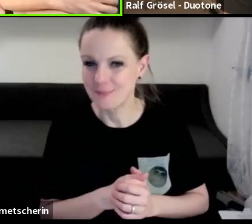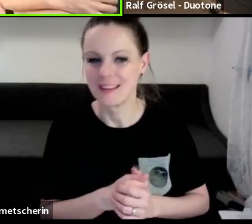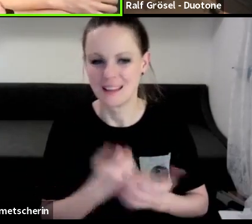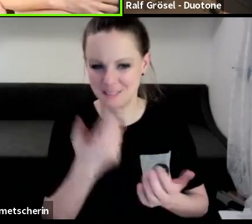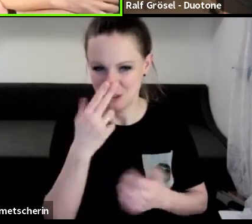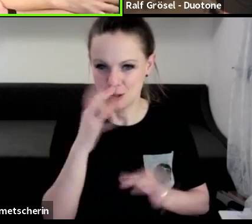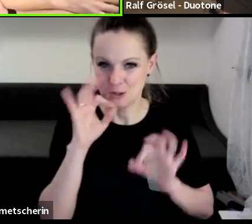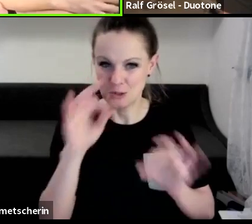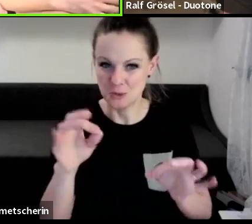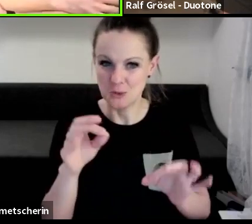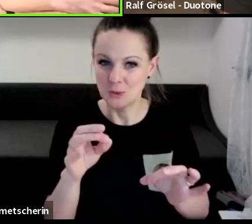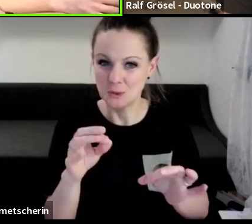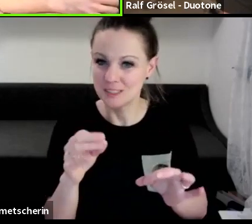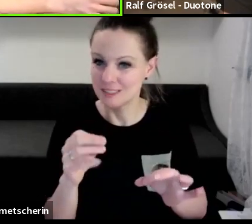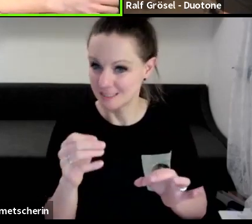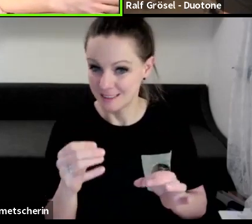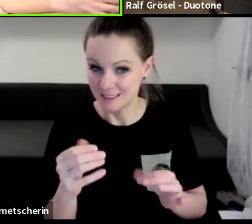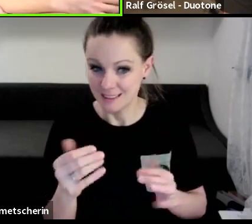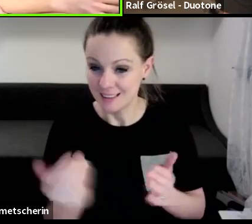Teilhaber, Firmengründer,